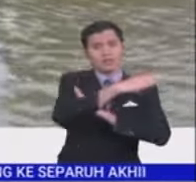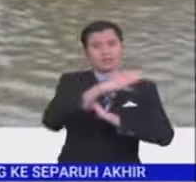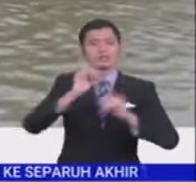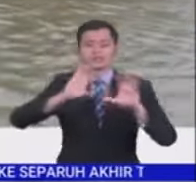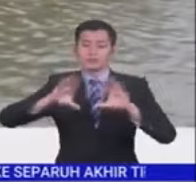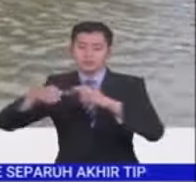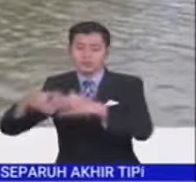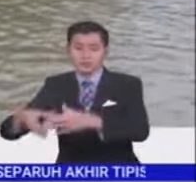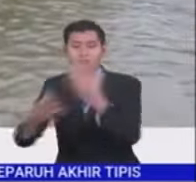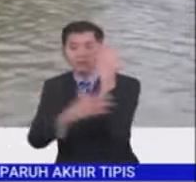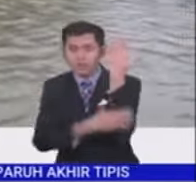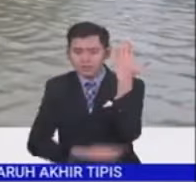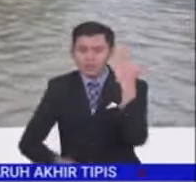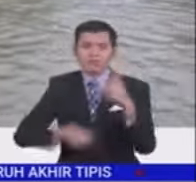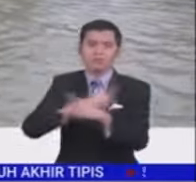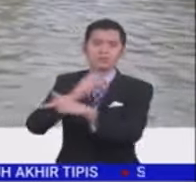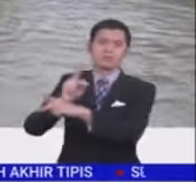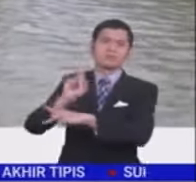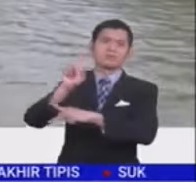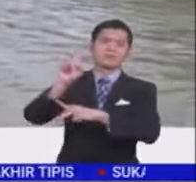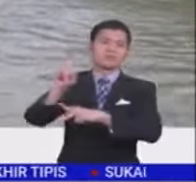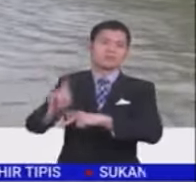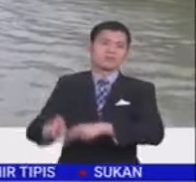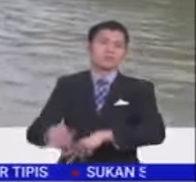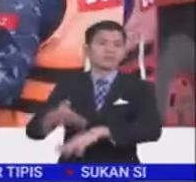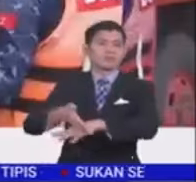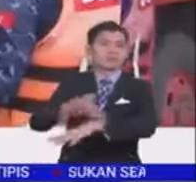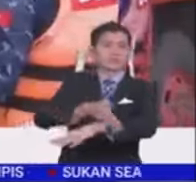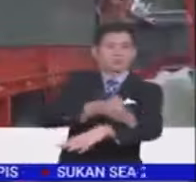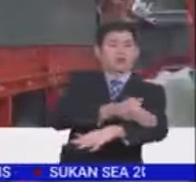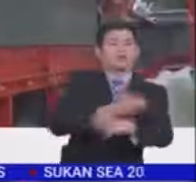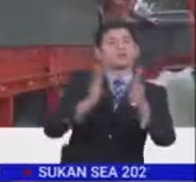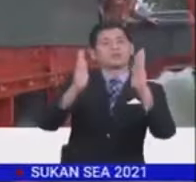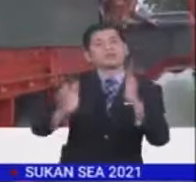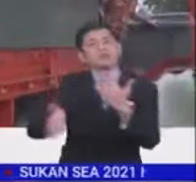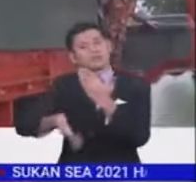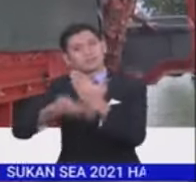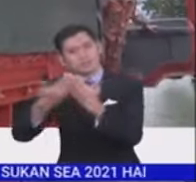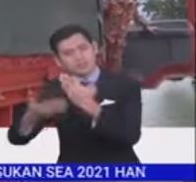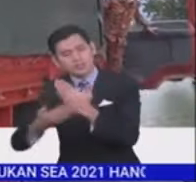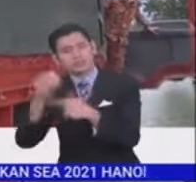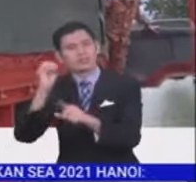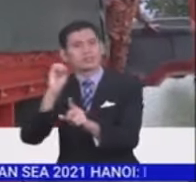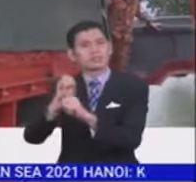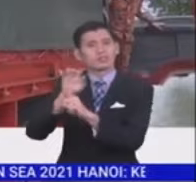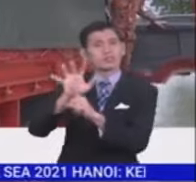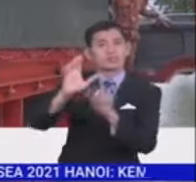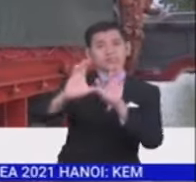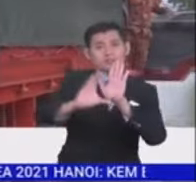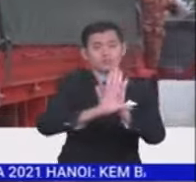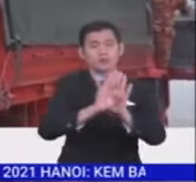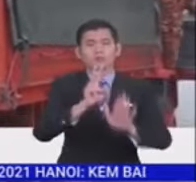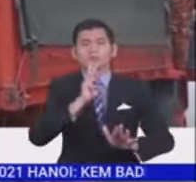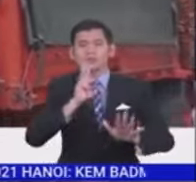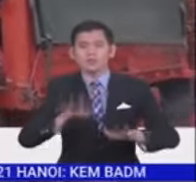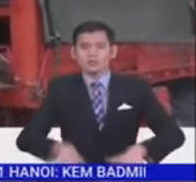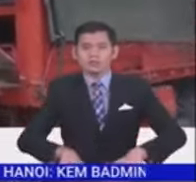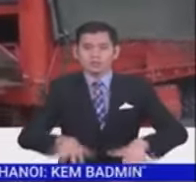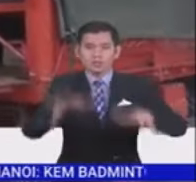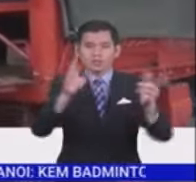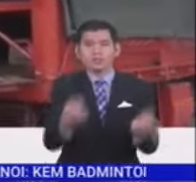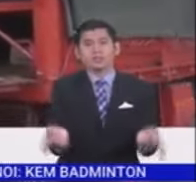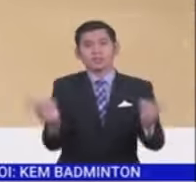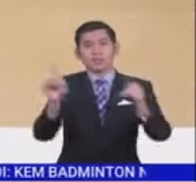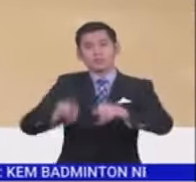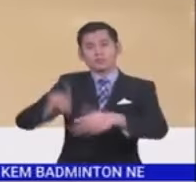tegar, pelindungan juga perlu dipeluas untuk golongan mudah terjejas, mengambil contoh bencana banjir Dizember